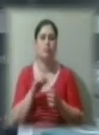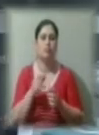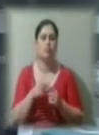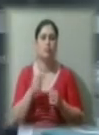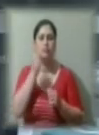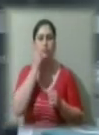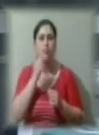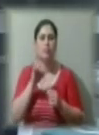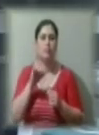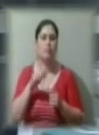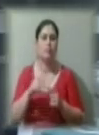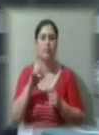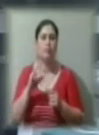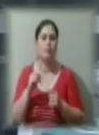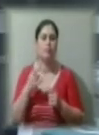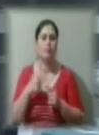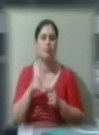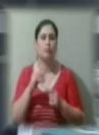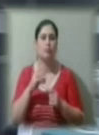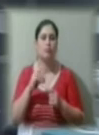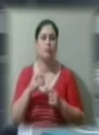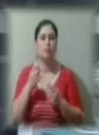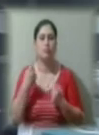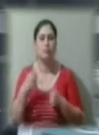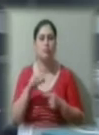ґрунтуються зовсім на іншому принципі,